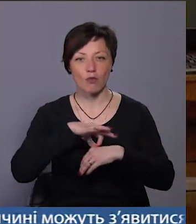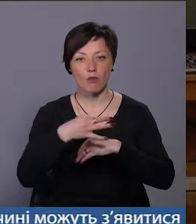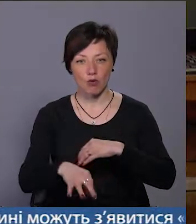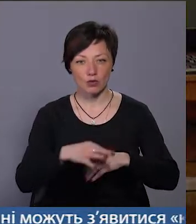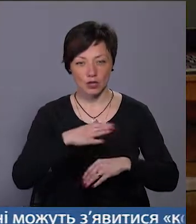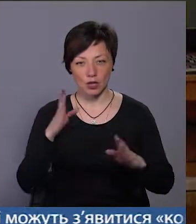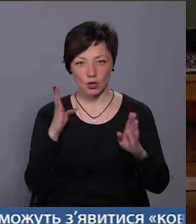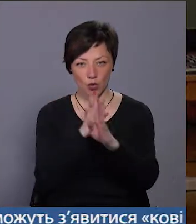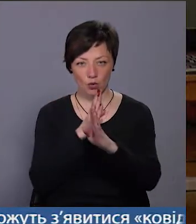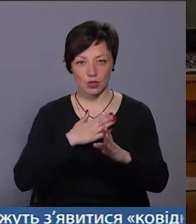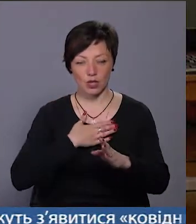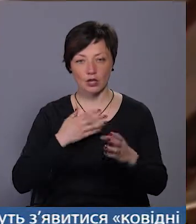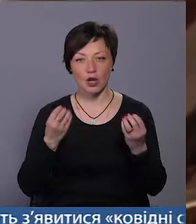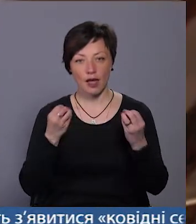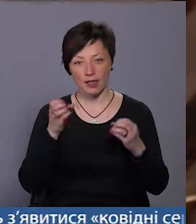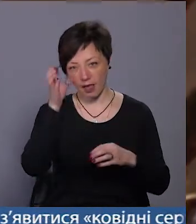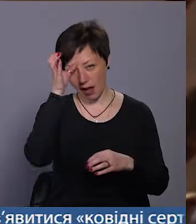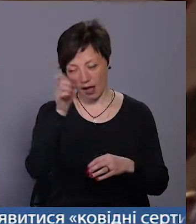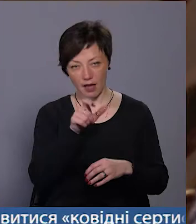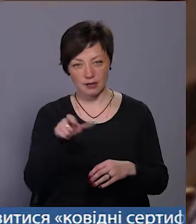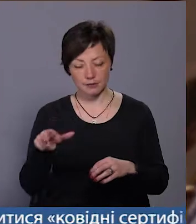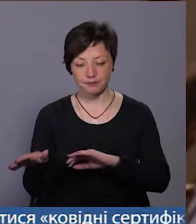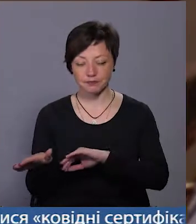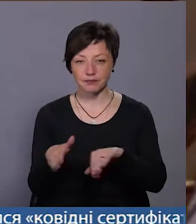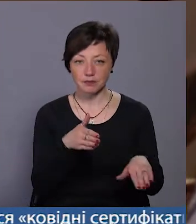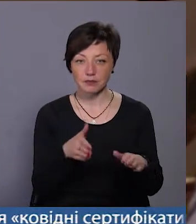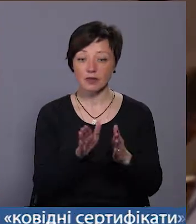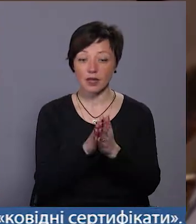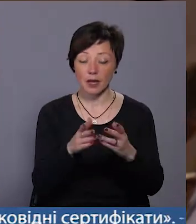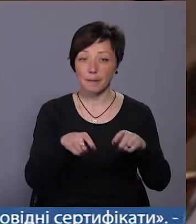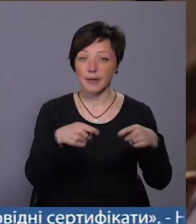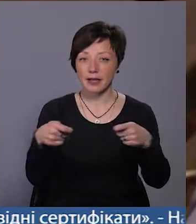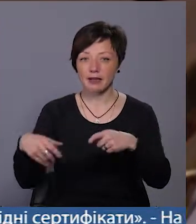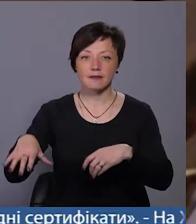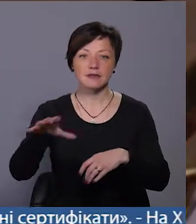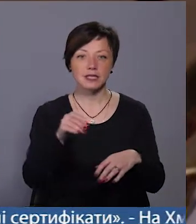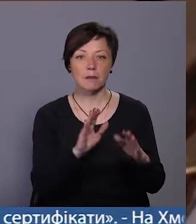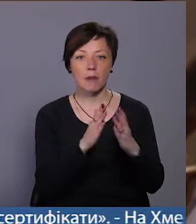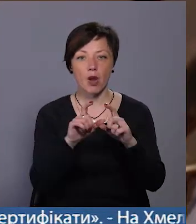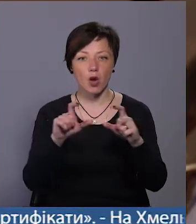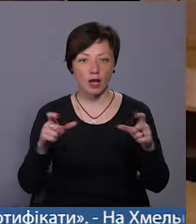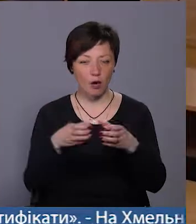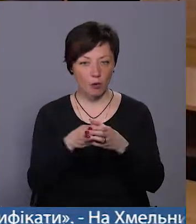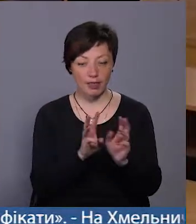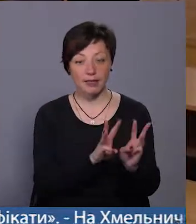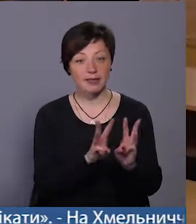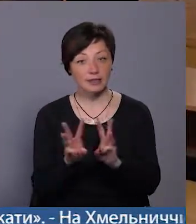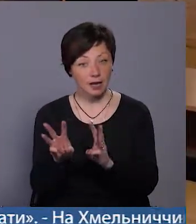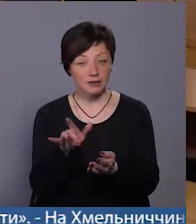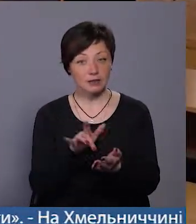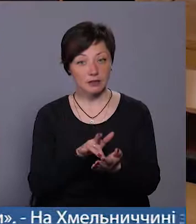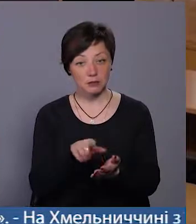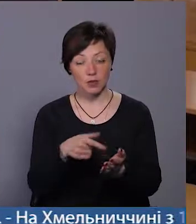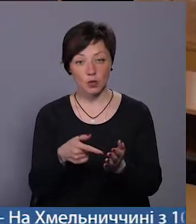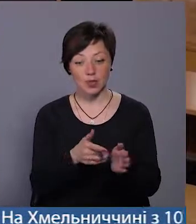долю нашої інтелігенції. По кілька примірників з накладу передали в усі бібліотеки громади. А на сайті Централізованої міської